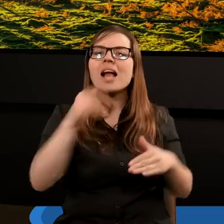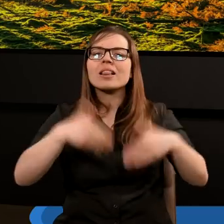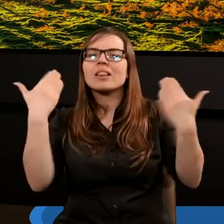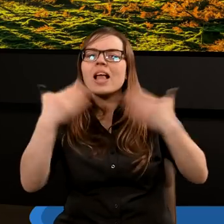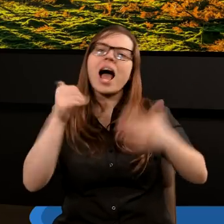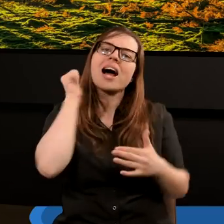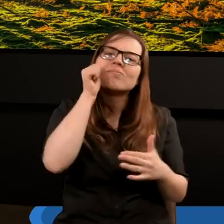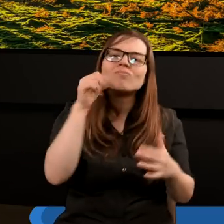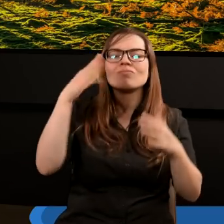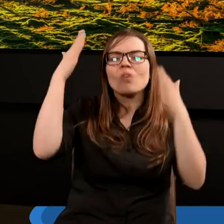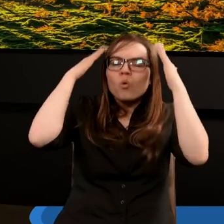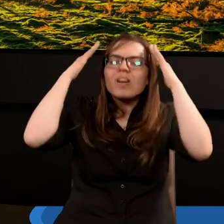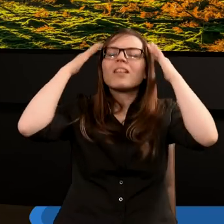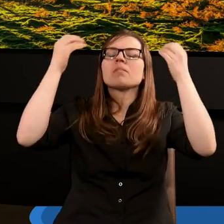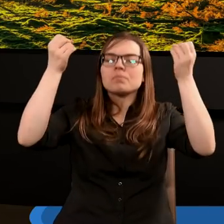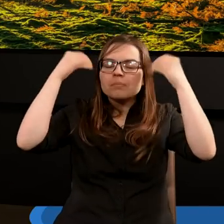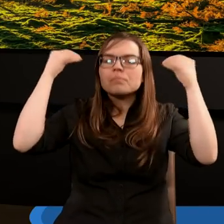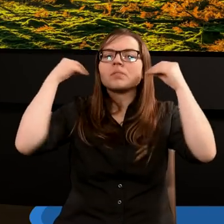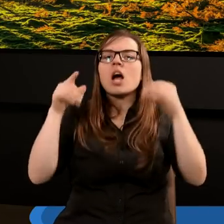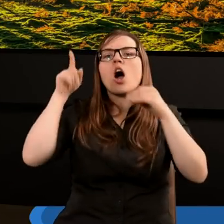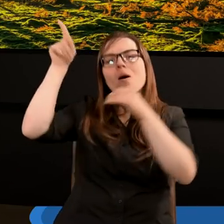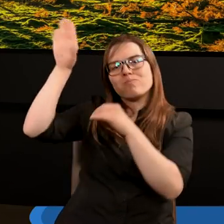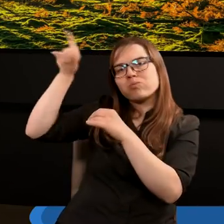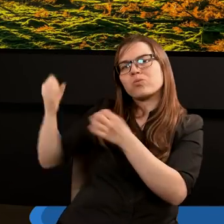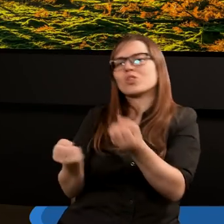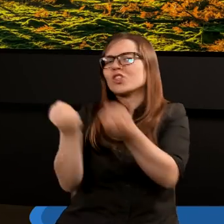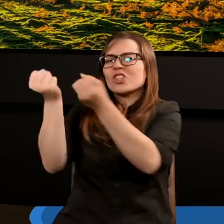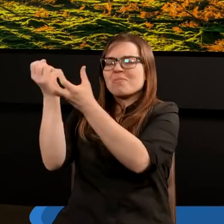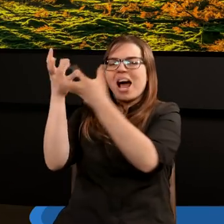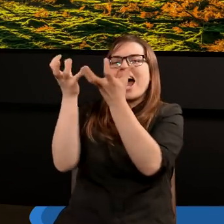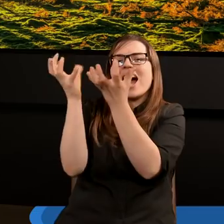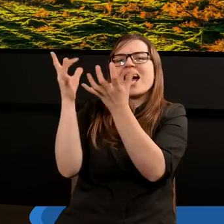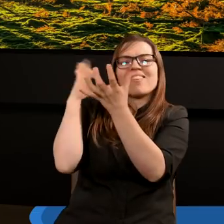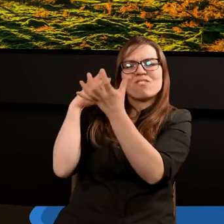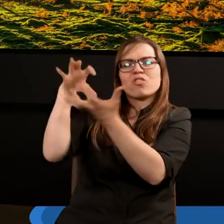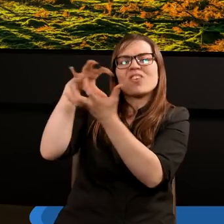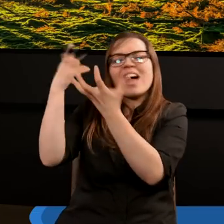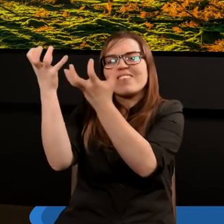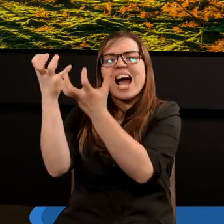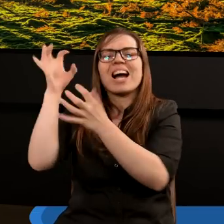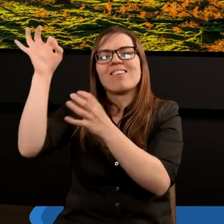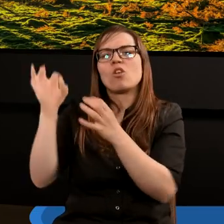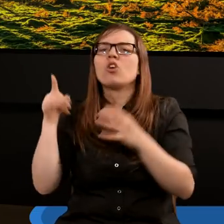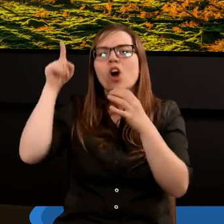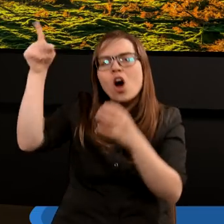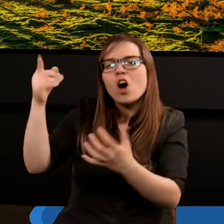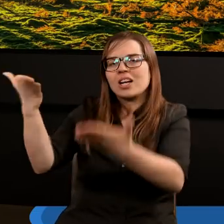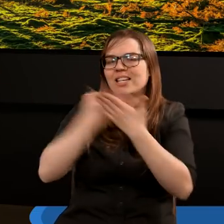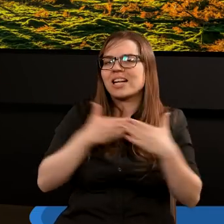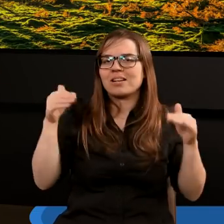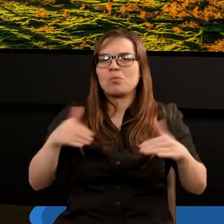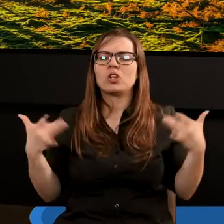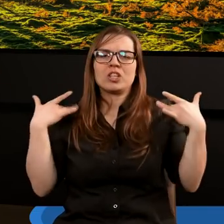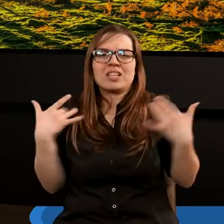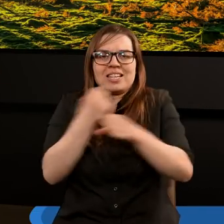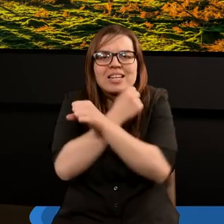uświadamiając, że On trzyma w swoich rękach. On dokończył tego planu zbawienia i w zasadzie pozostało jeszcze przyjście Pana